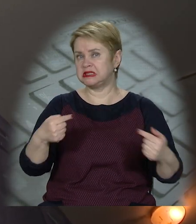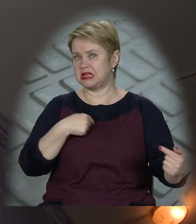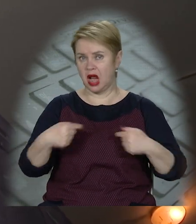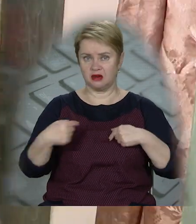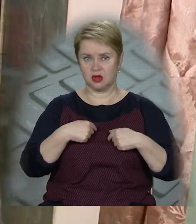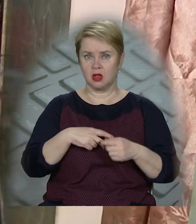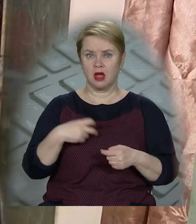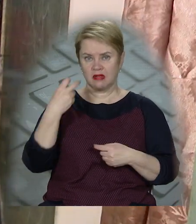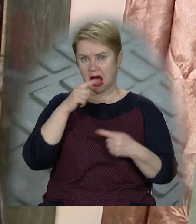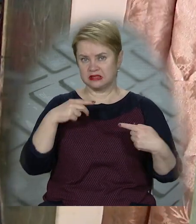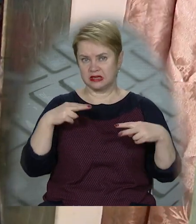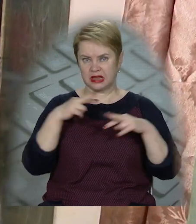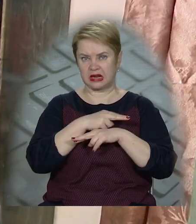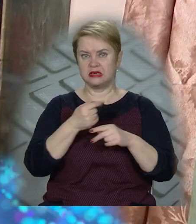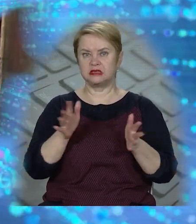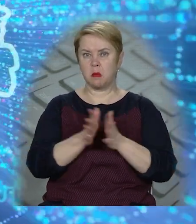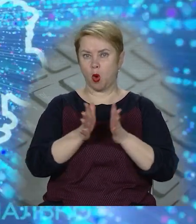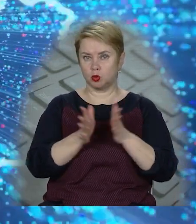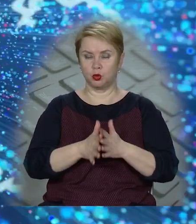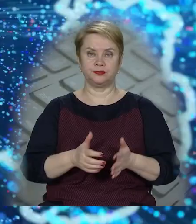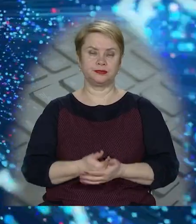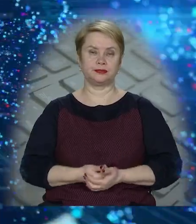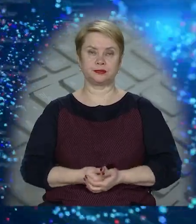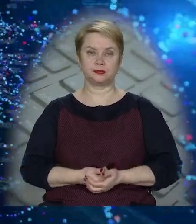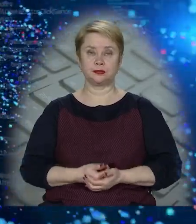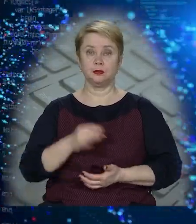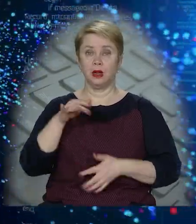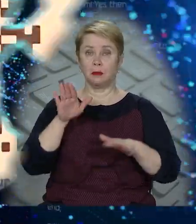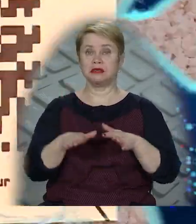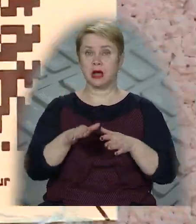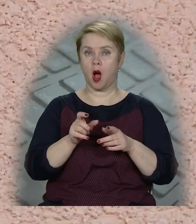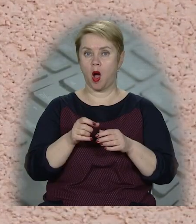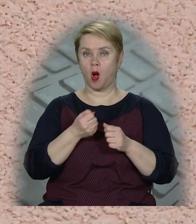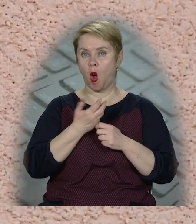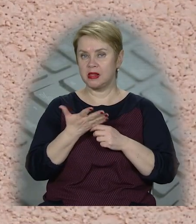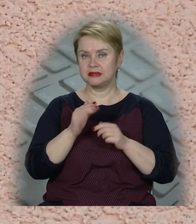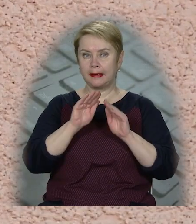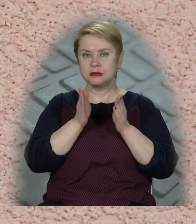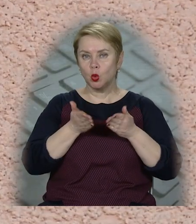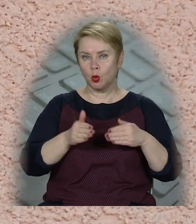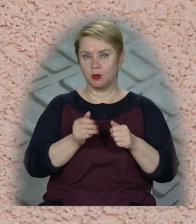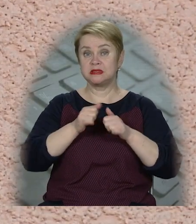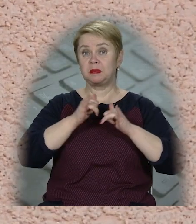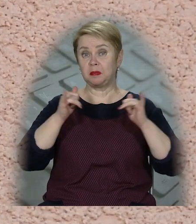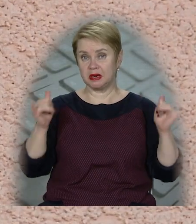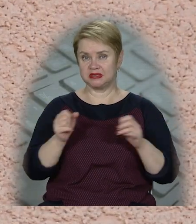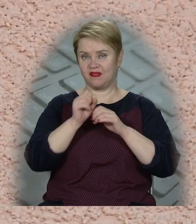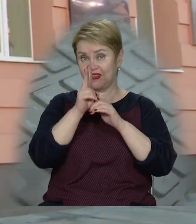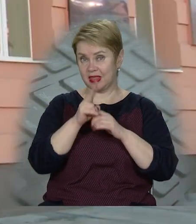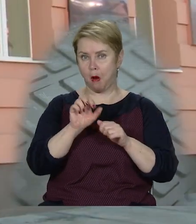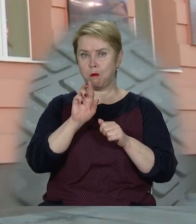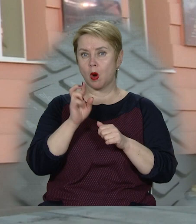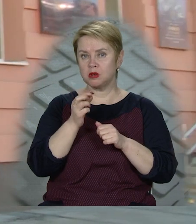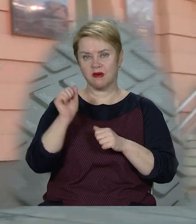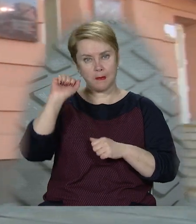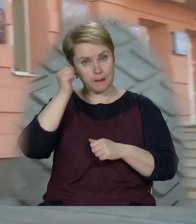страждають від тотальної антисанітарії та смороду. І міська колекція міні-скульптур збільшується. Презентована 12-та